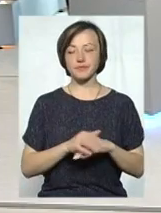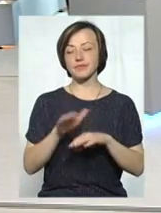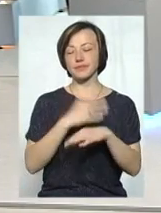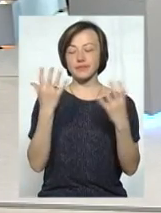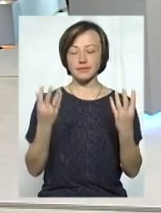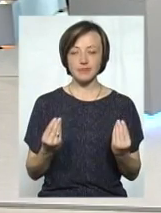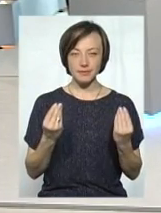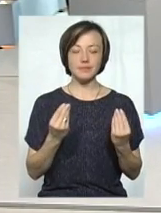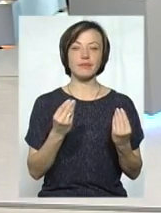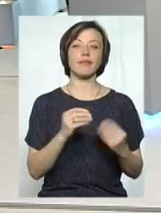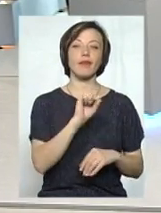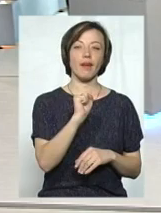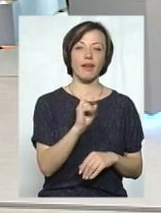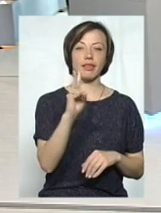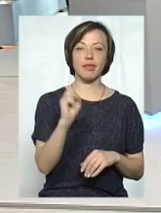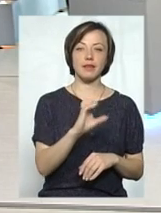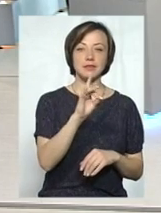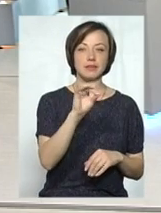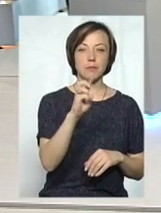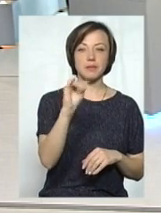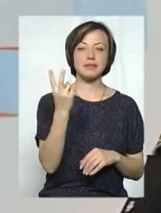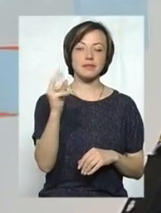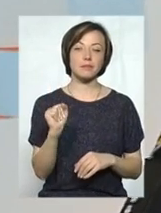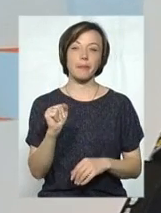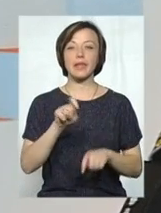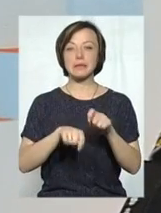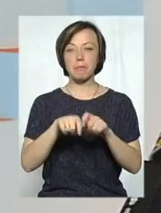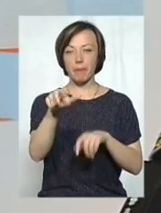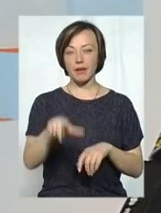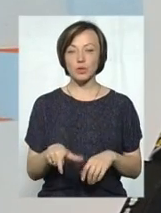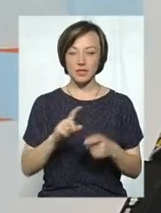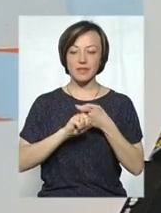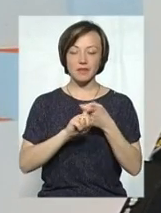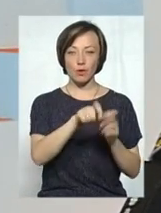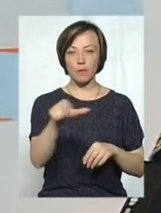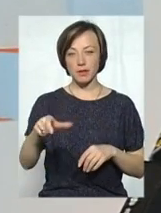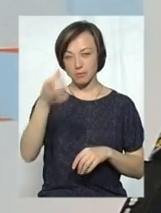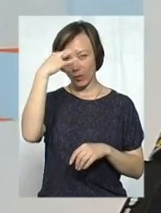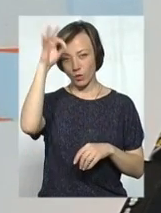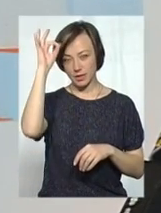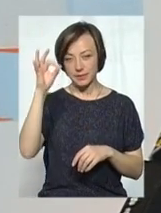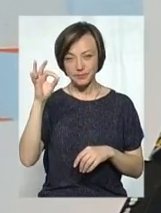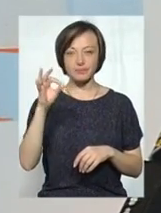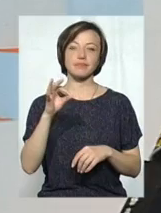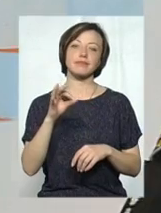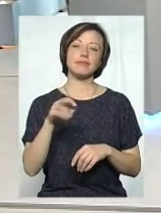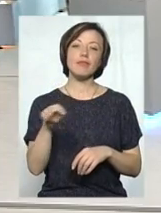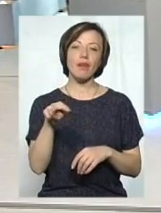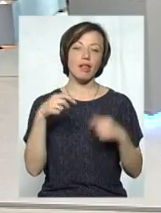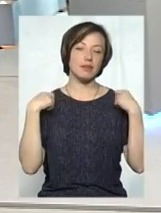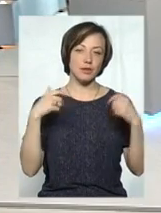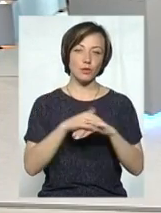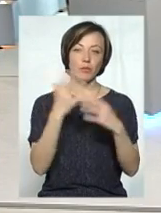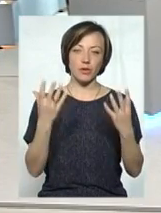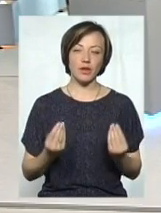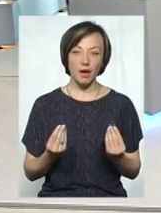Та пані Анна Стримбійська, інспектор зі зв'язків з громадськістю управління патрульною поліцією у Хмельницькому. Лейтенант, доброго дня. Доброго дня.